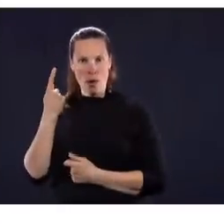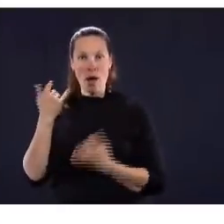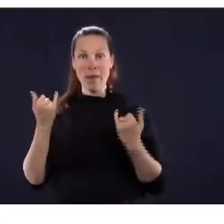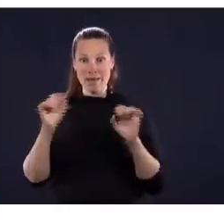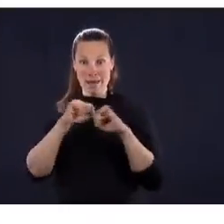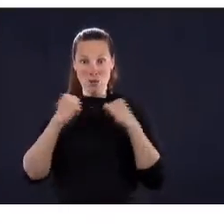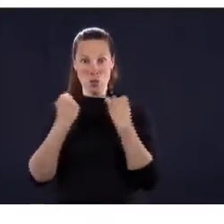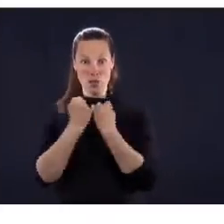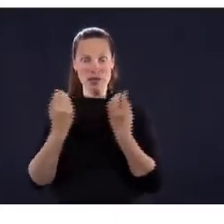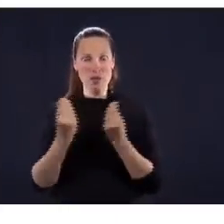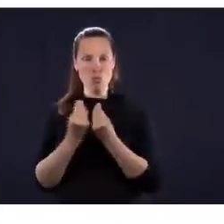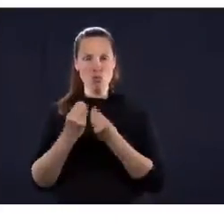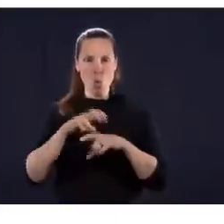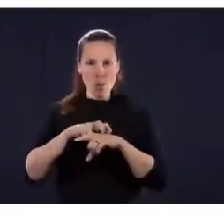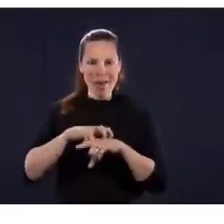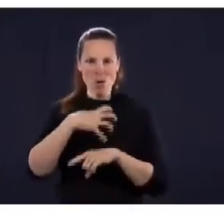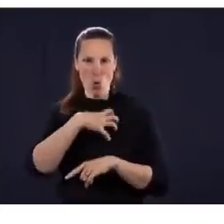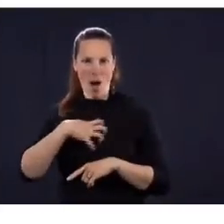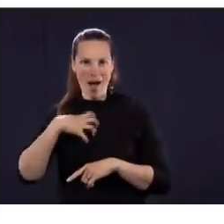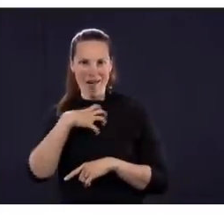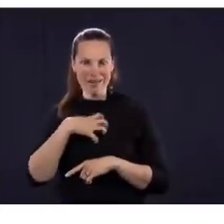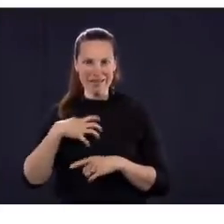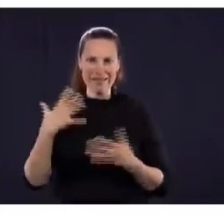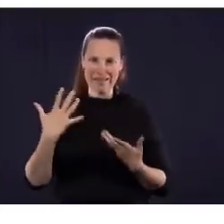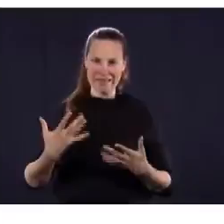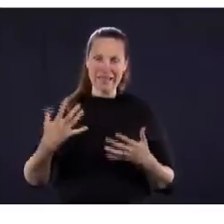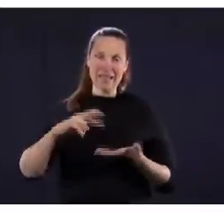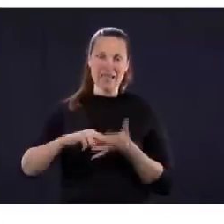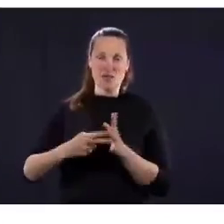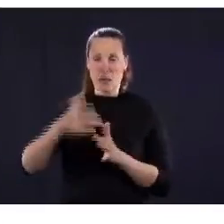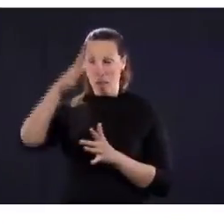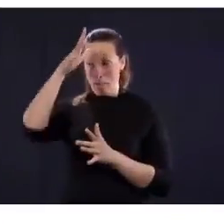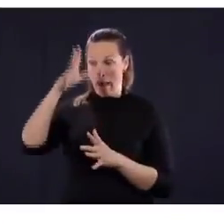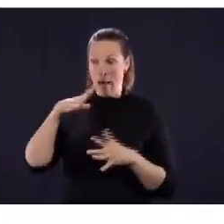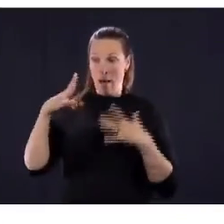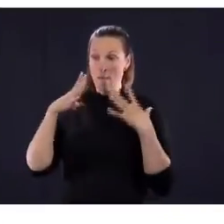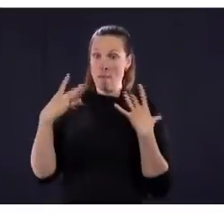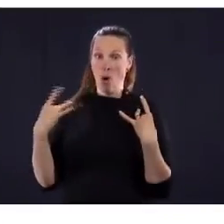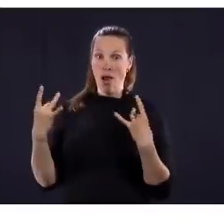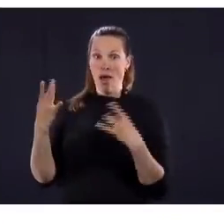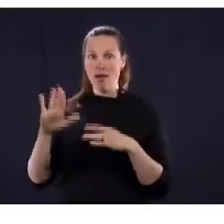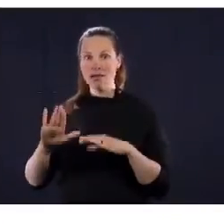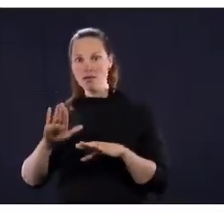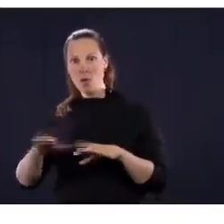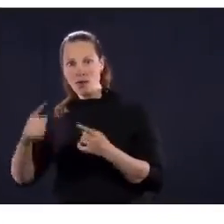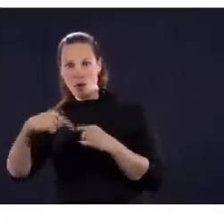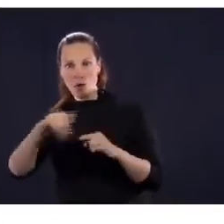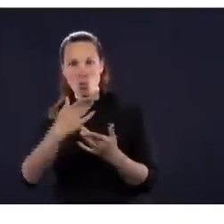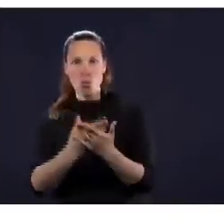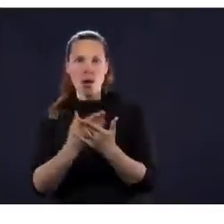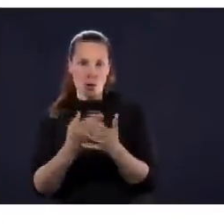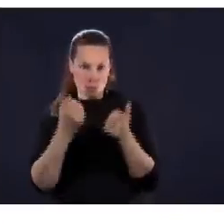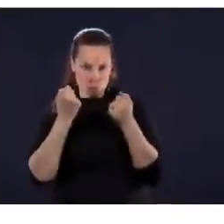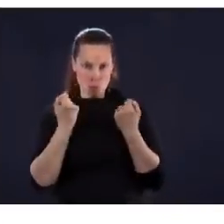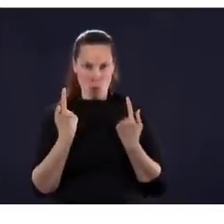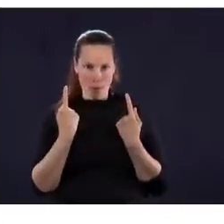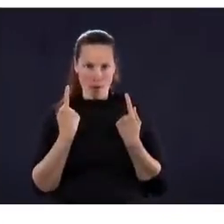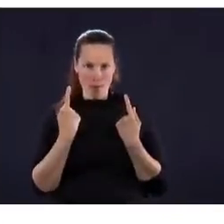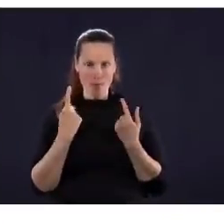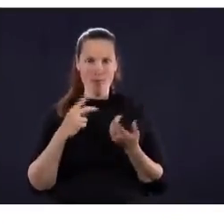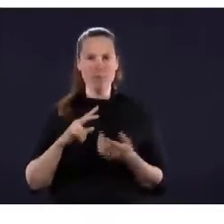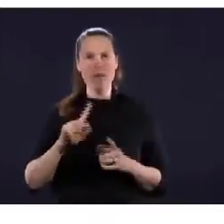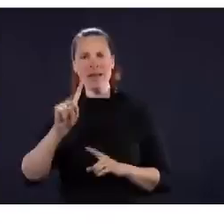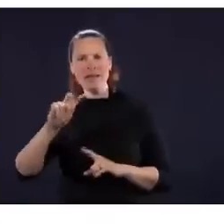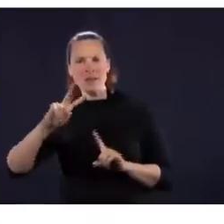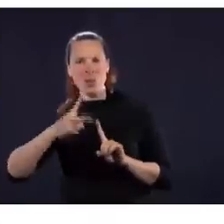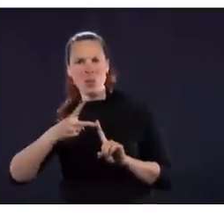ça ressemble à quoi? Bien, c'est pas beau. C'est pas beau. C'est pas mal en ligne avec ce qu'on prévoyait,